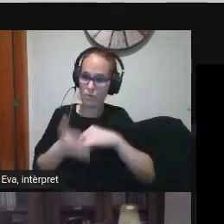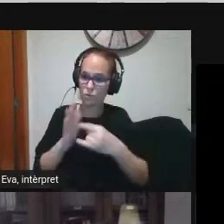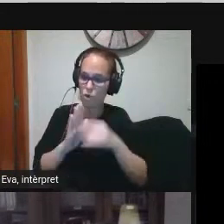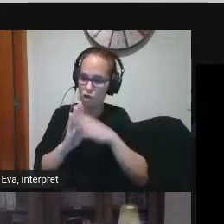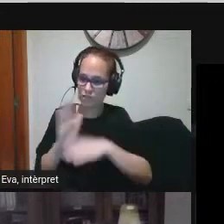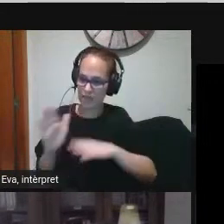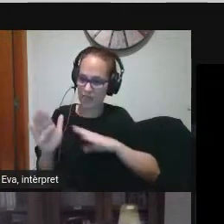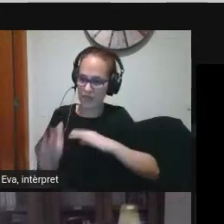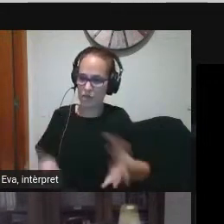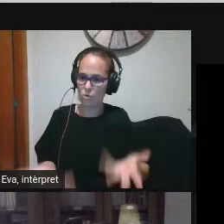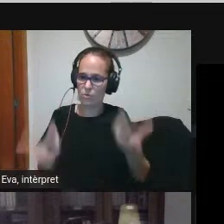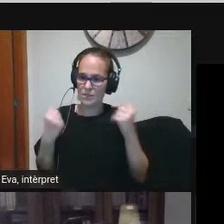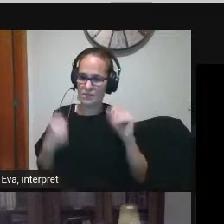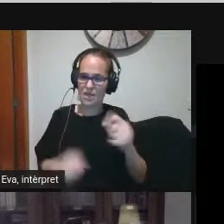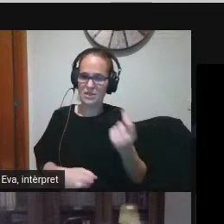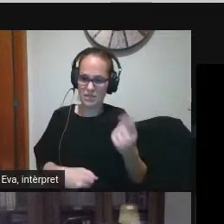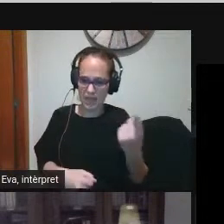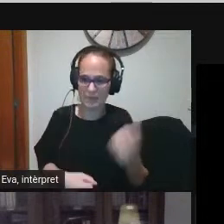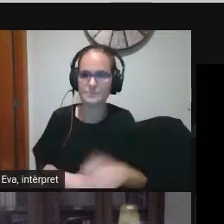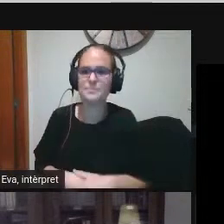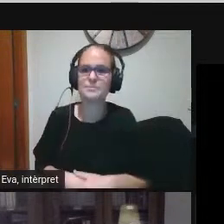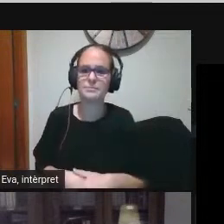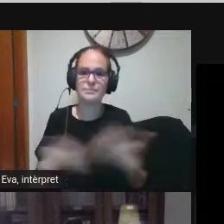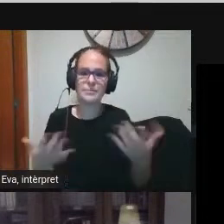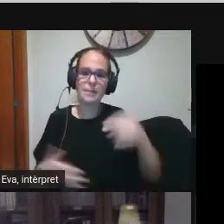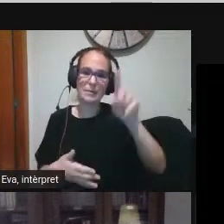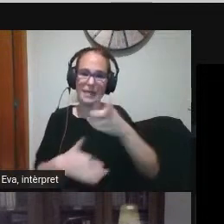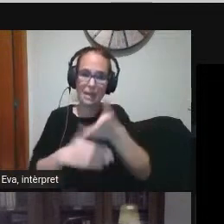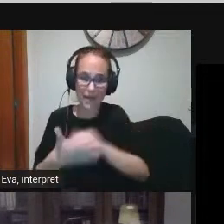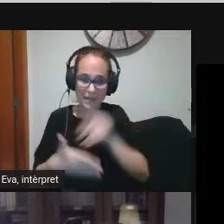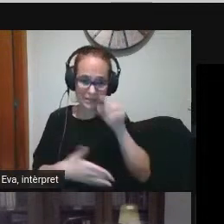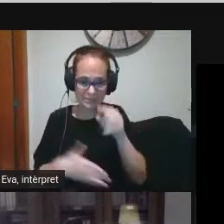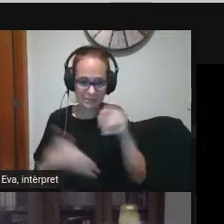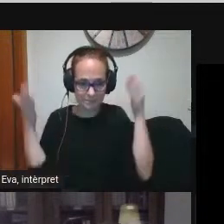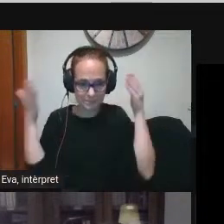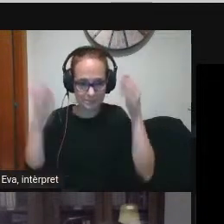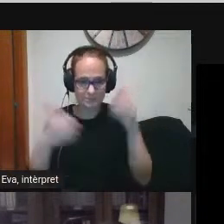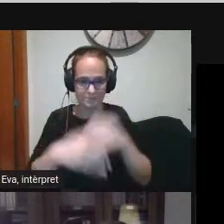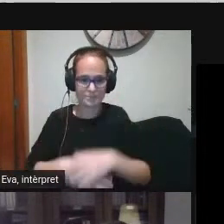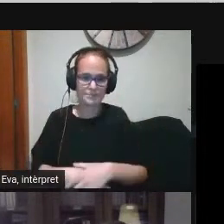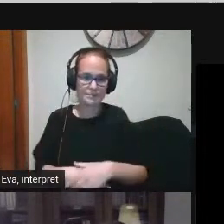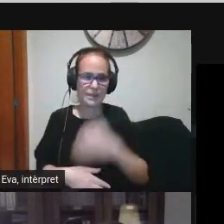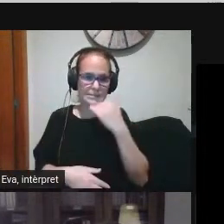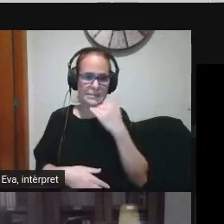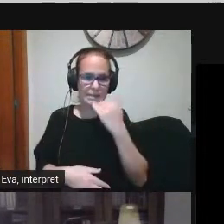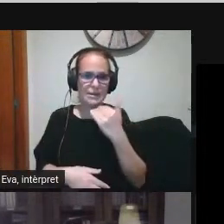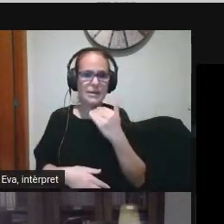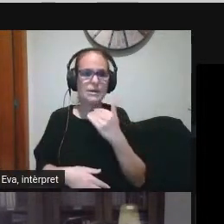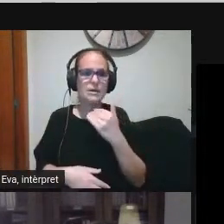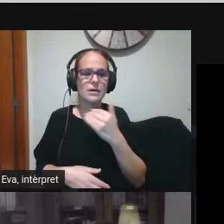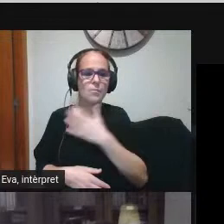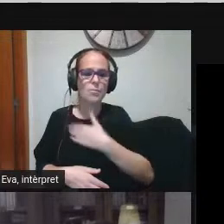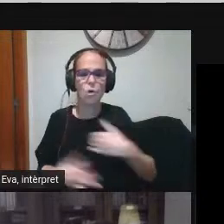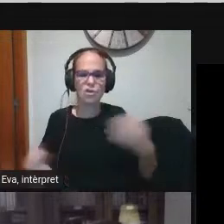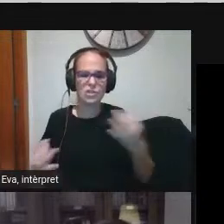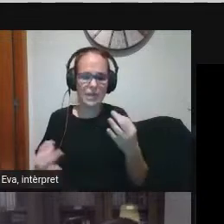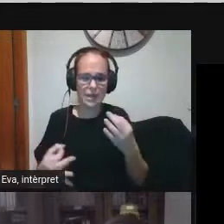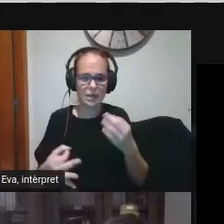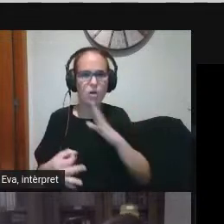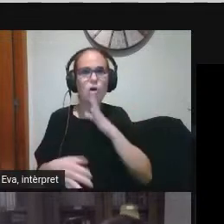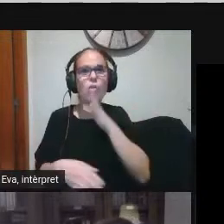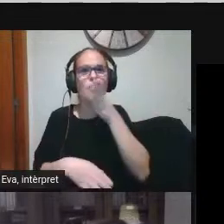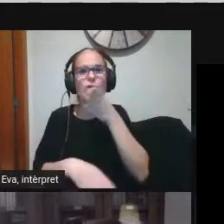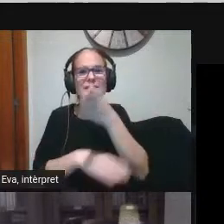competència digital per tant la primera aquesta part és saber on vols anar objectius home